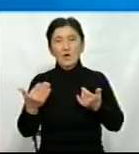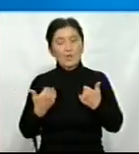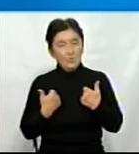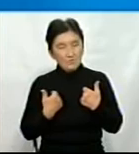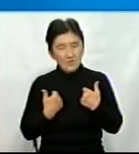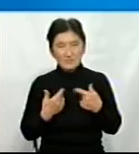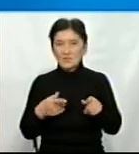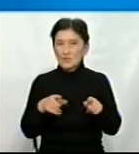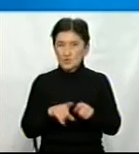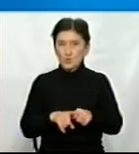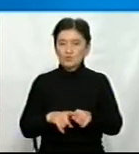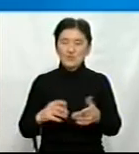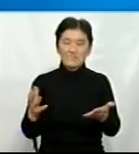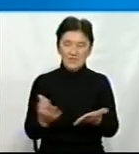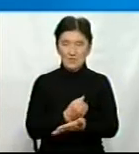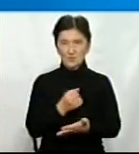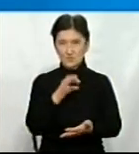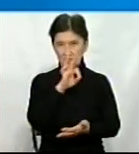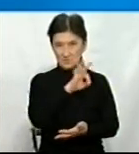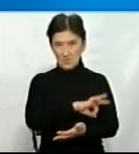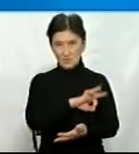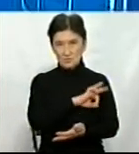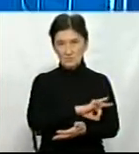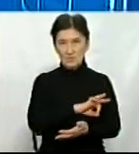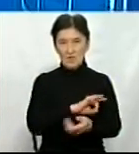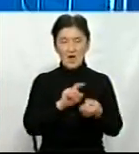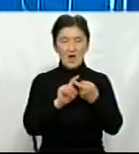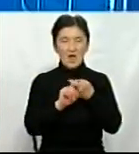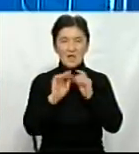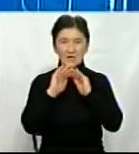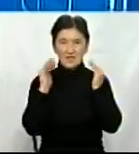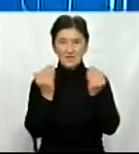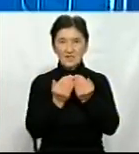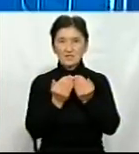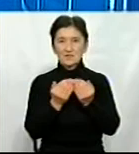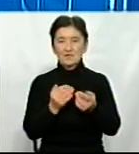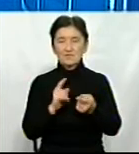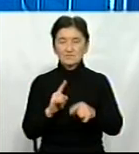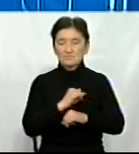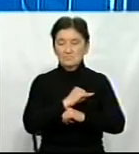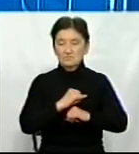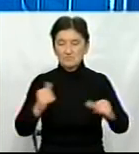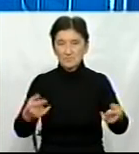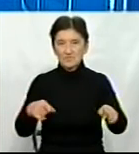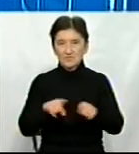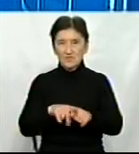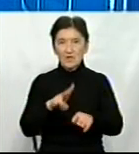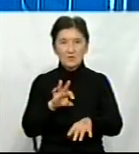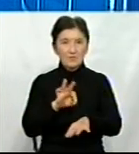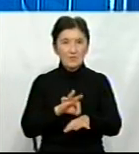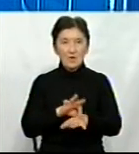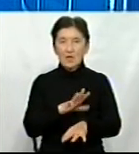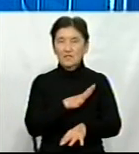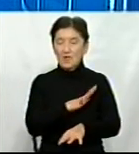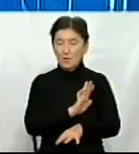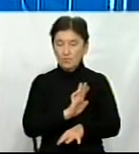таки вдалося, можливо, застосуванням своєчасних карантинних заходів, вдалося уникнути захворюваннямся практично у колективів, на захворюваннямся не було.